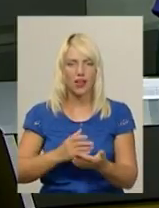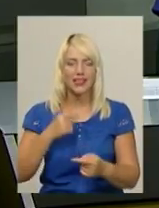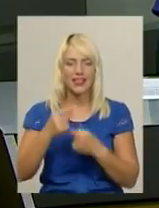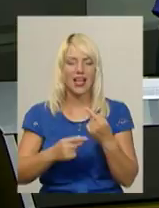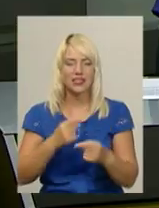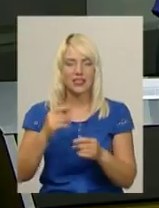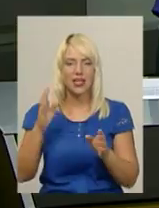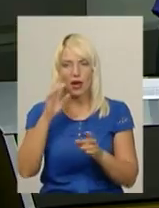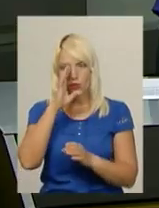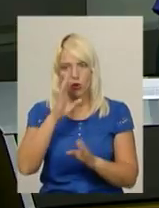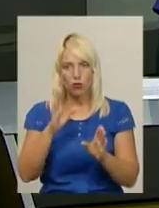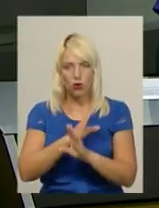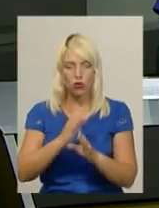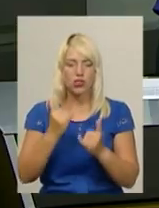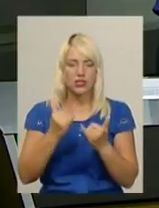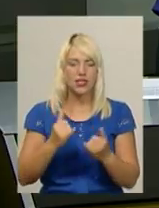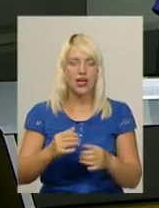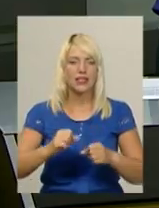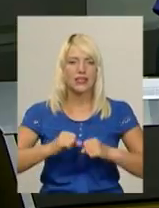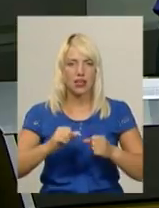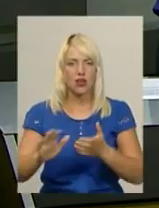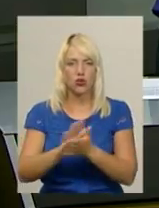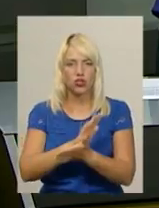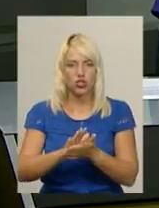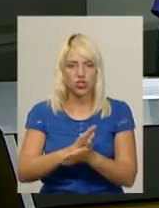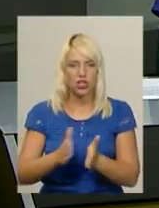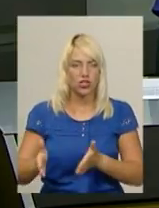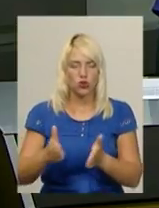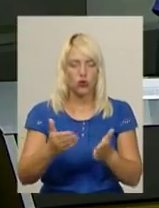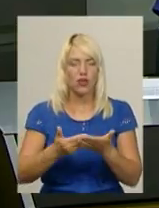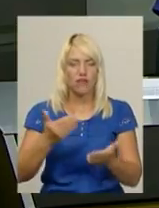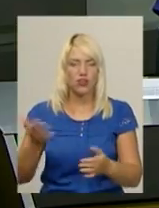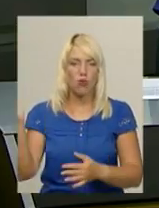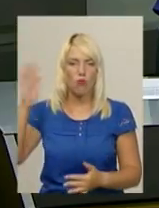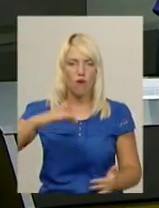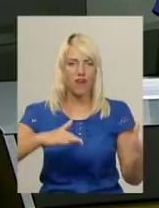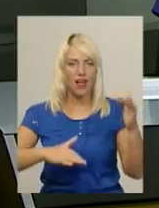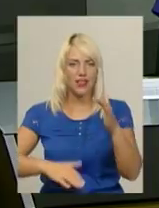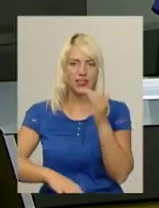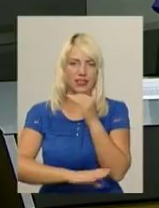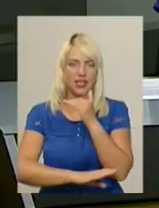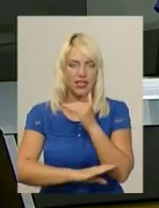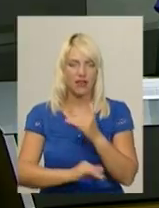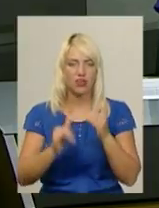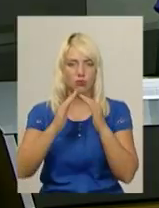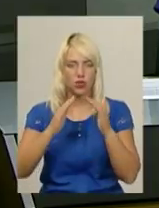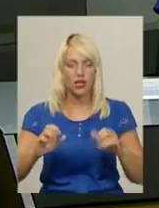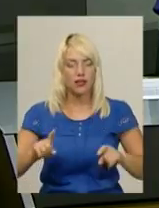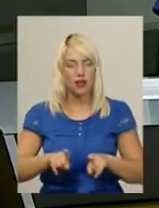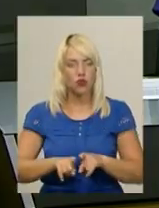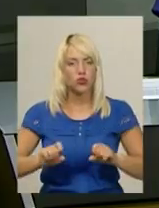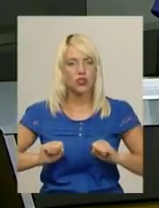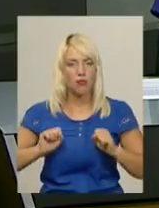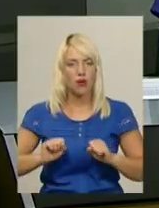збитків. Наразі продовжують розчищати вулиці Нетішин від повалених дерев та відновлюють знесені покрівлі будівель. Також намагаються